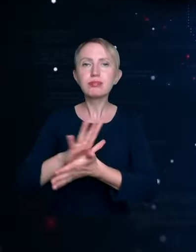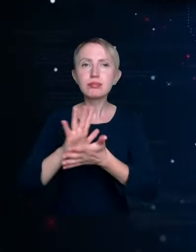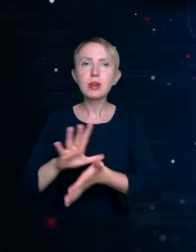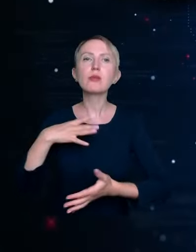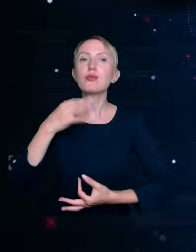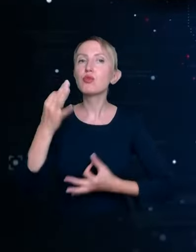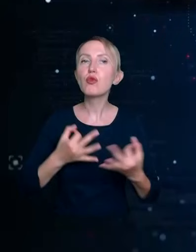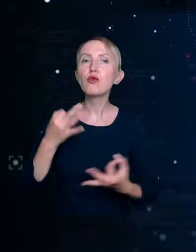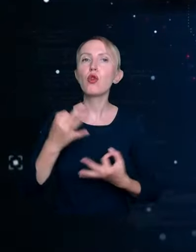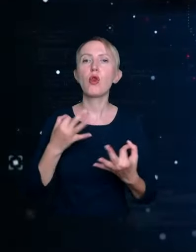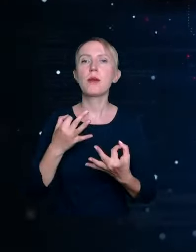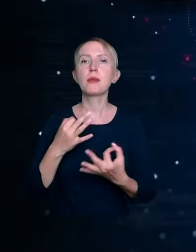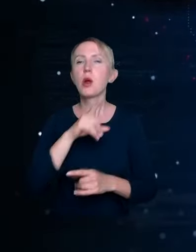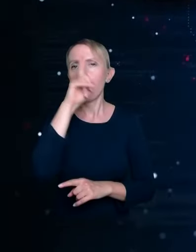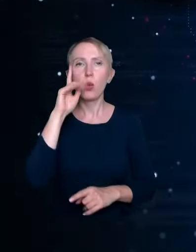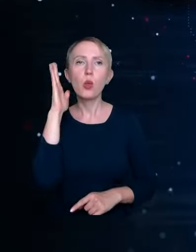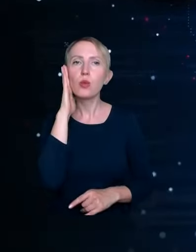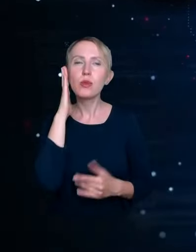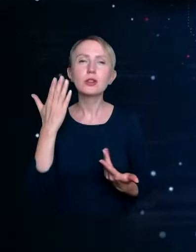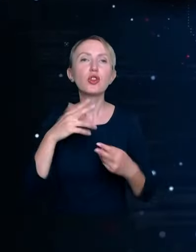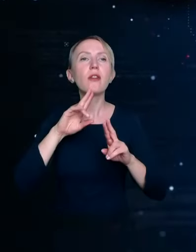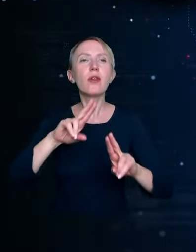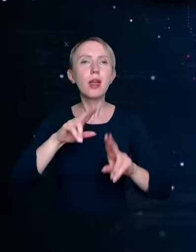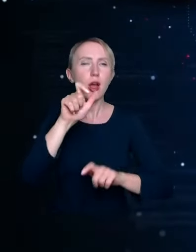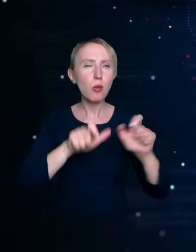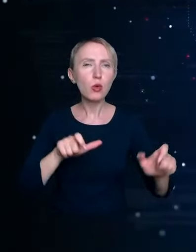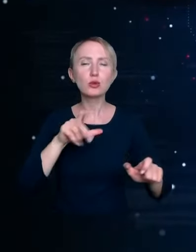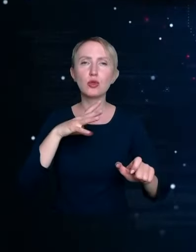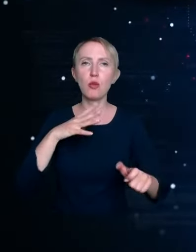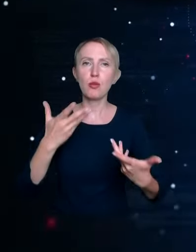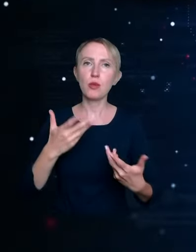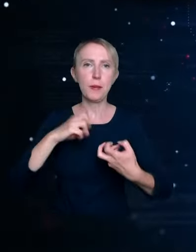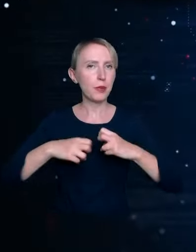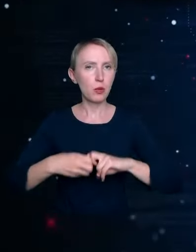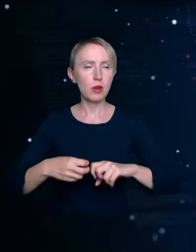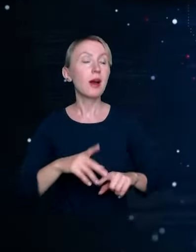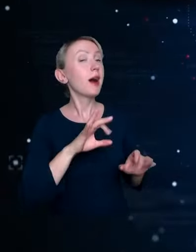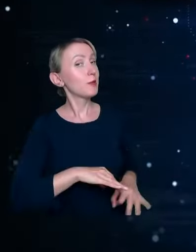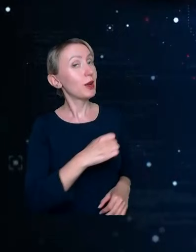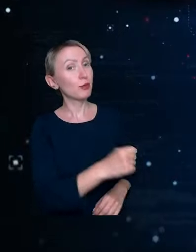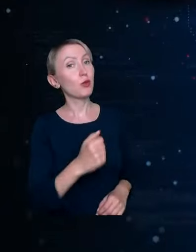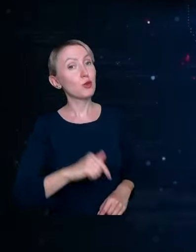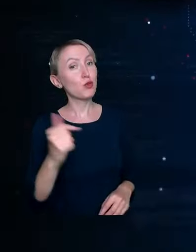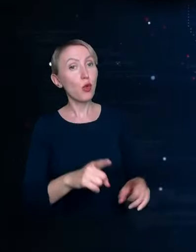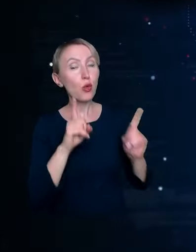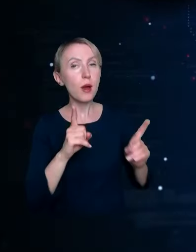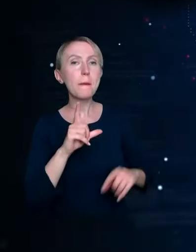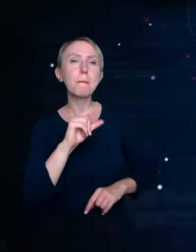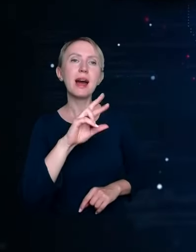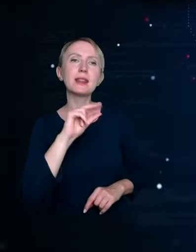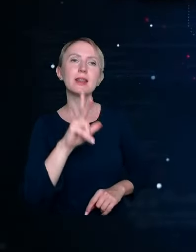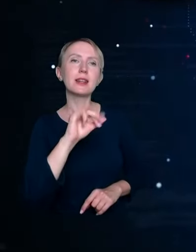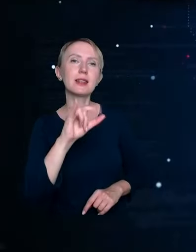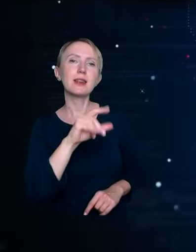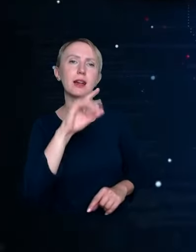związane z lokatorami i najemcami, którzy znajdowali się w tym... musi Pan poseł uważać, bo przez to Patryk Jaki chyba przegrał